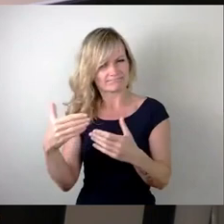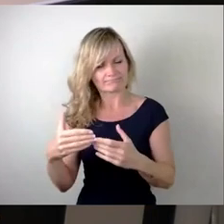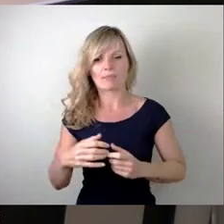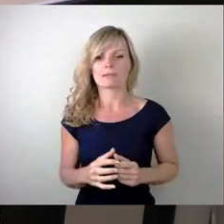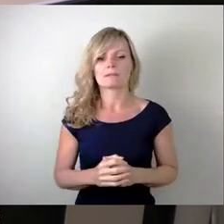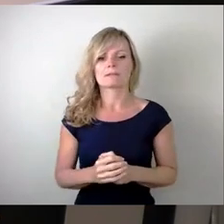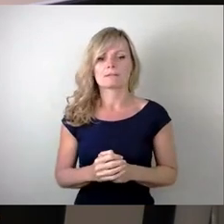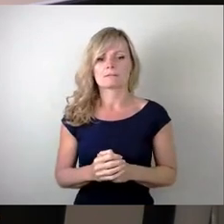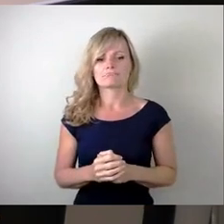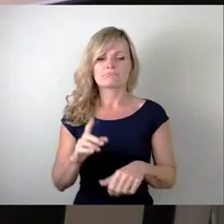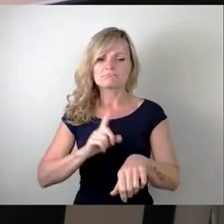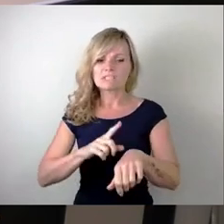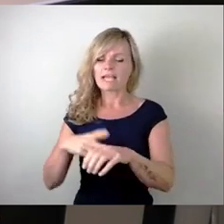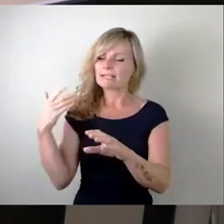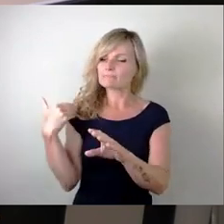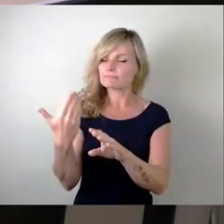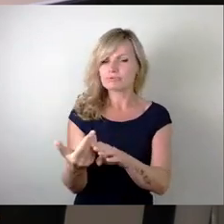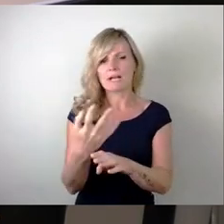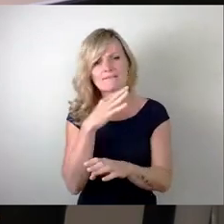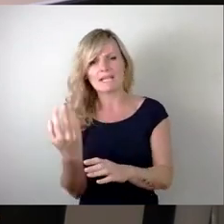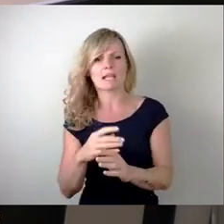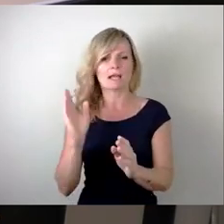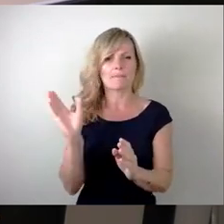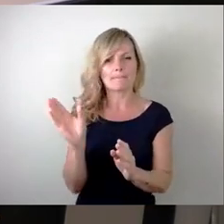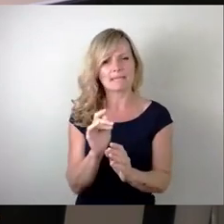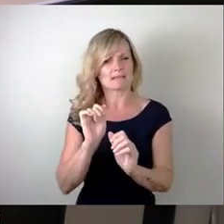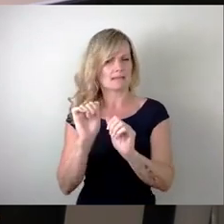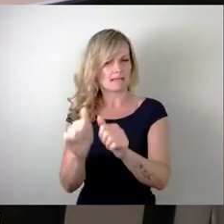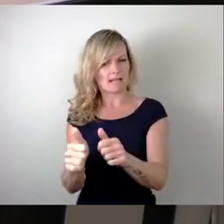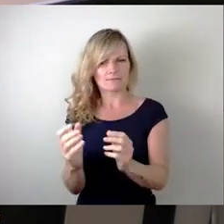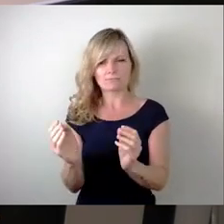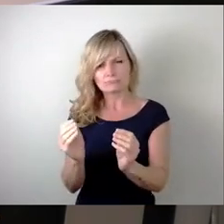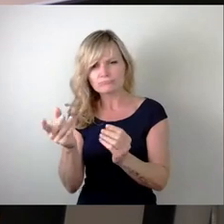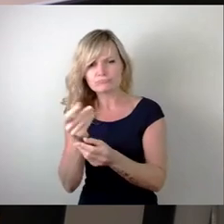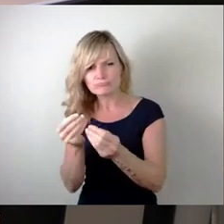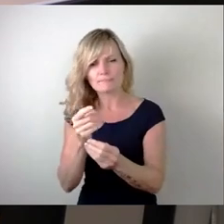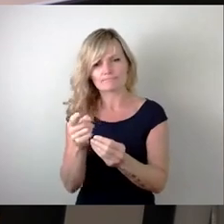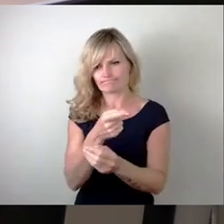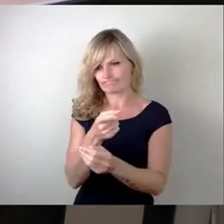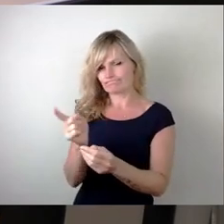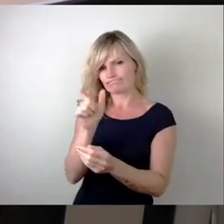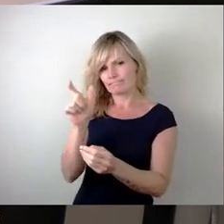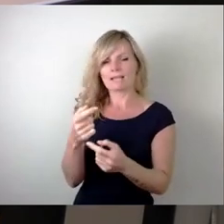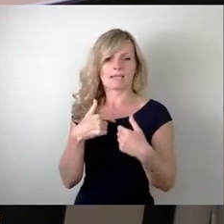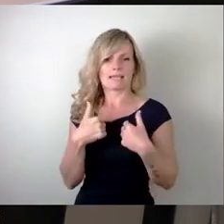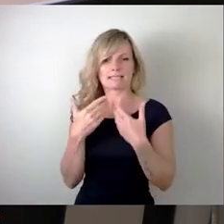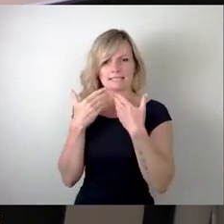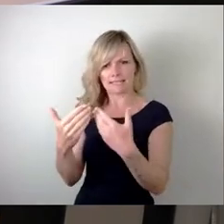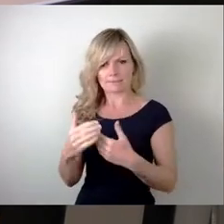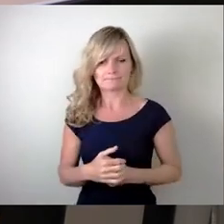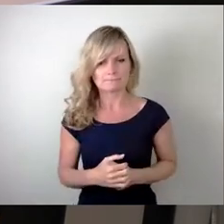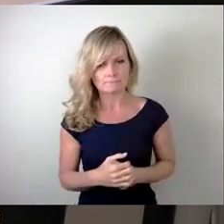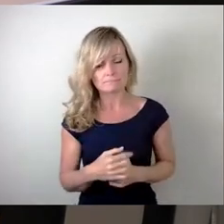dieser Zeit daran mitgewirkt. Ihnen allen ganz herzlichen Dank dafür. Und auch wenn wir als CDU